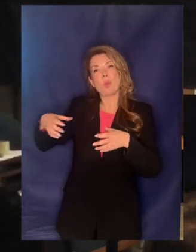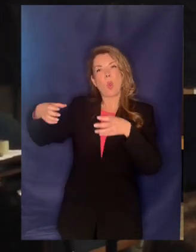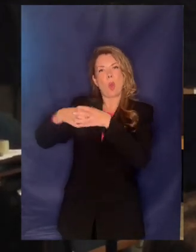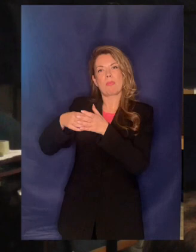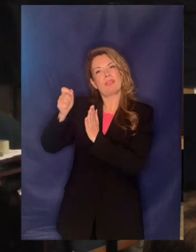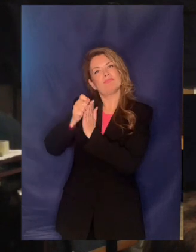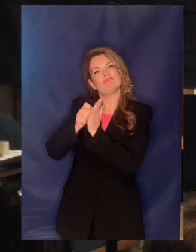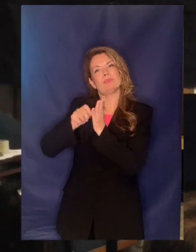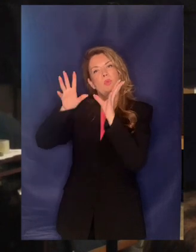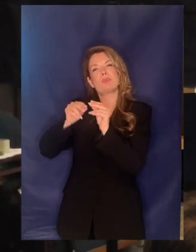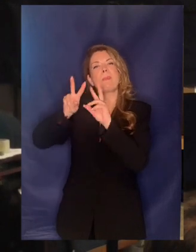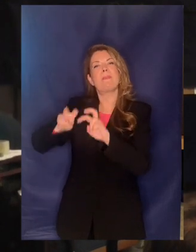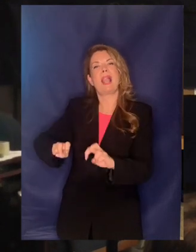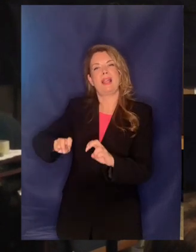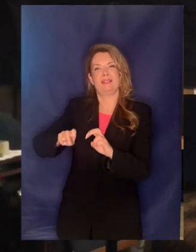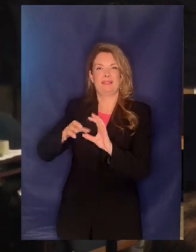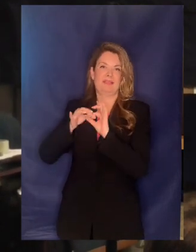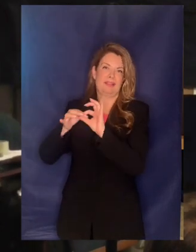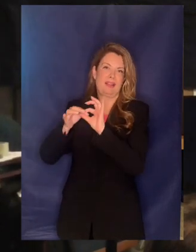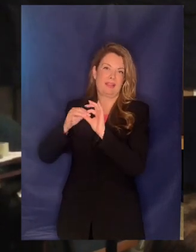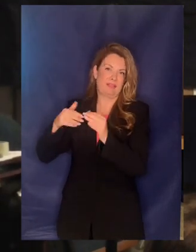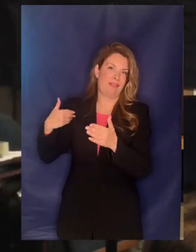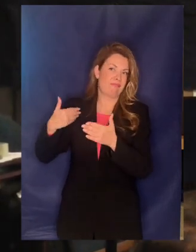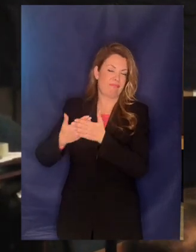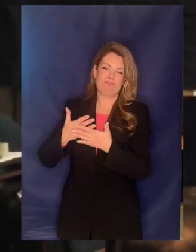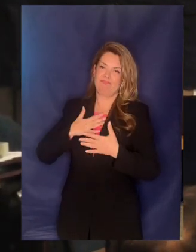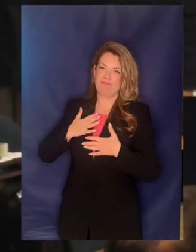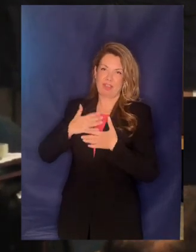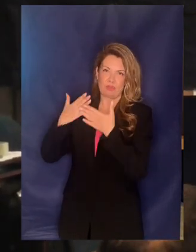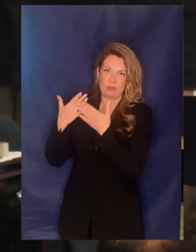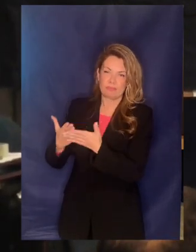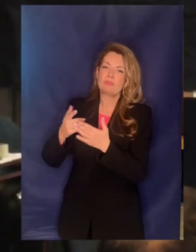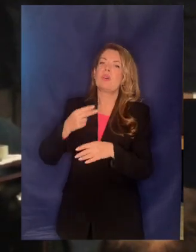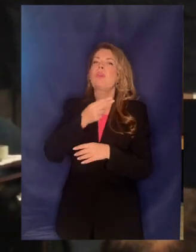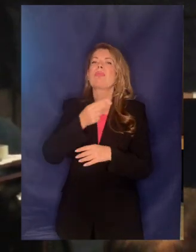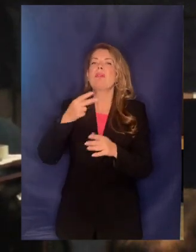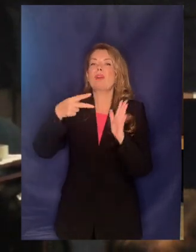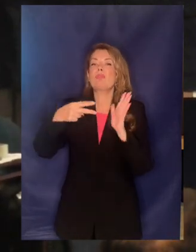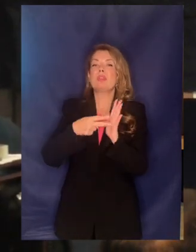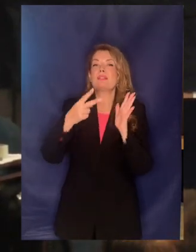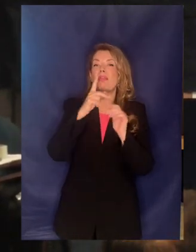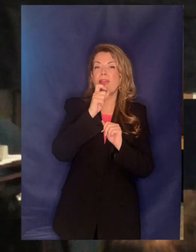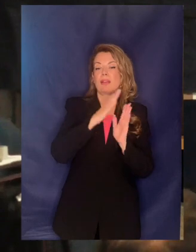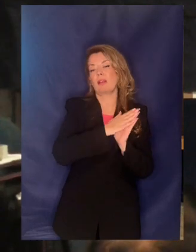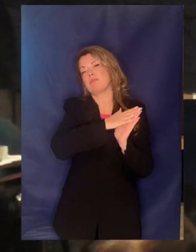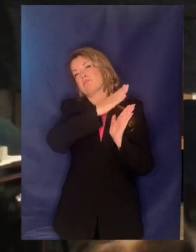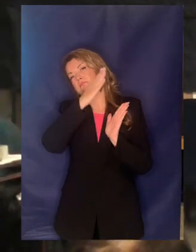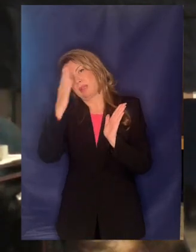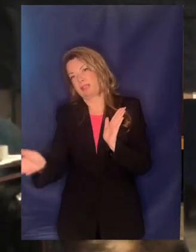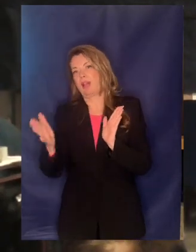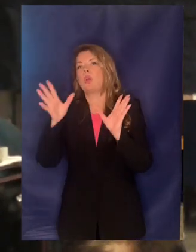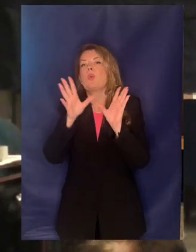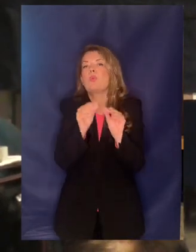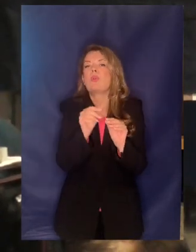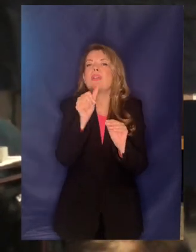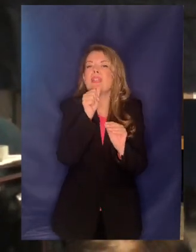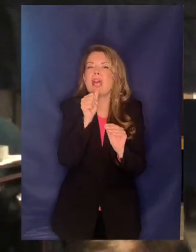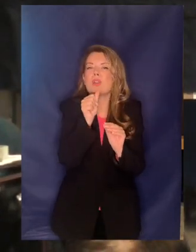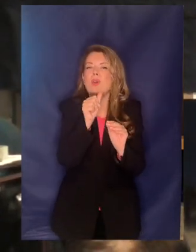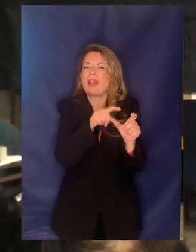συνεργασία Εγώ θα αναφερθώ για την πορεία του νερού από το 2010 και μετά με έμφαση